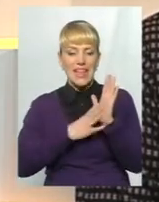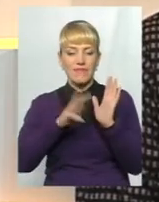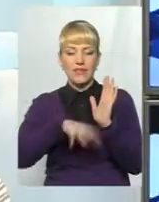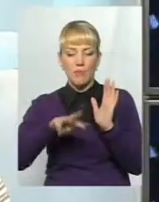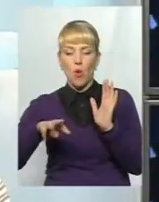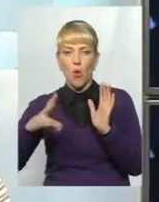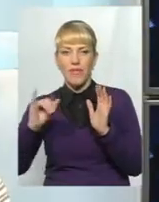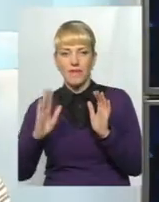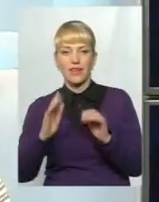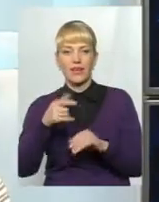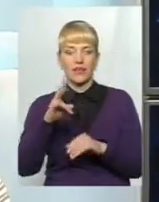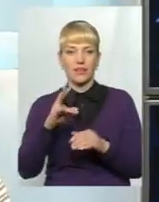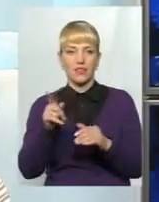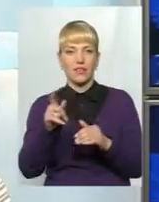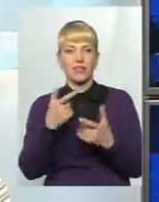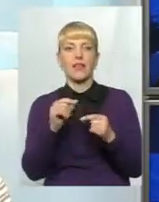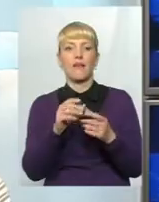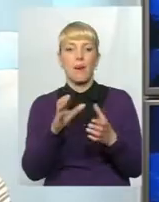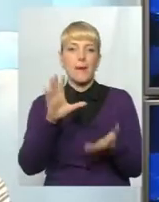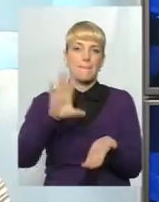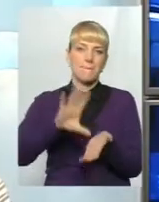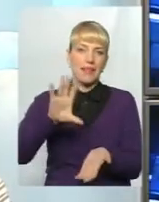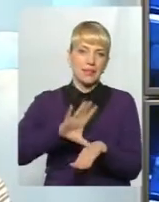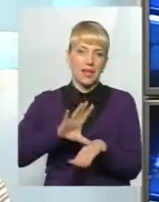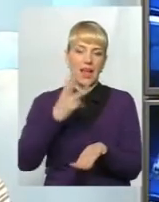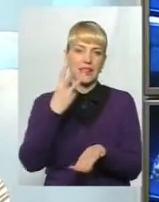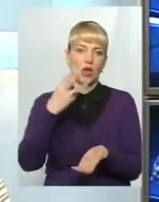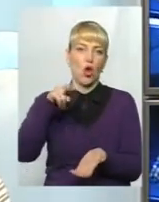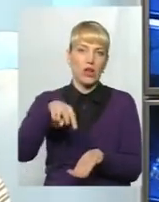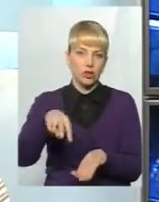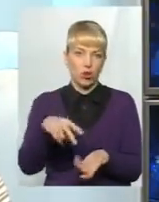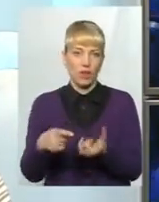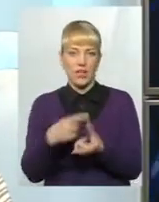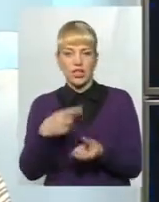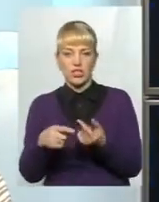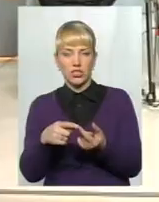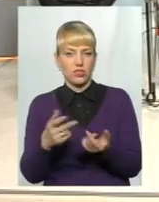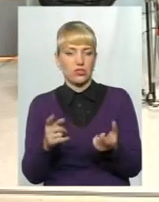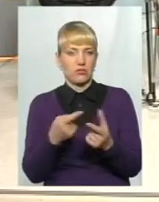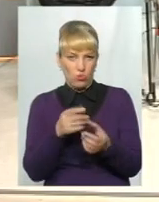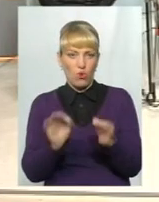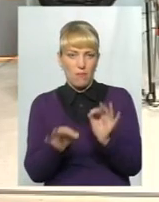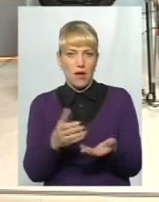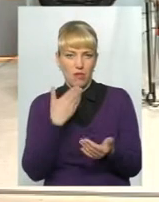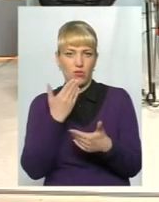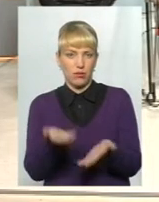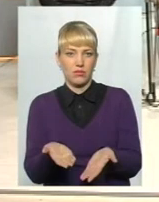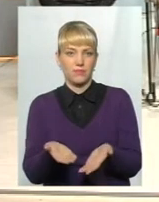не знаю, в сараї, чи в банці трьохлітровій тримає, чи десь під подушкою. Чи нормально це, на вашу думку?